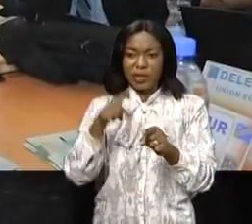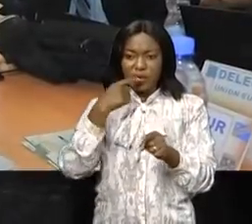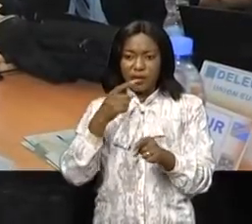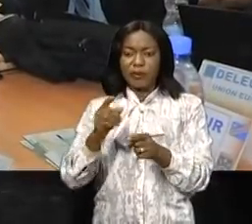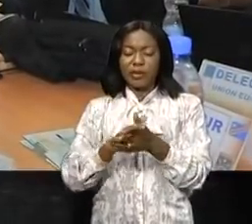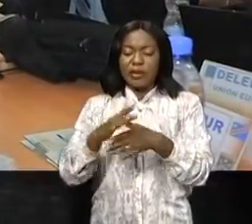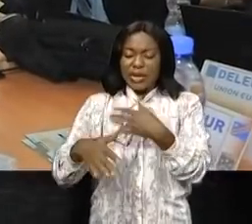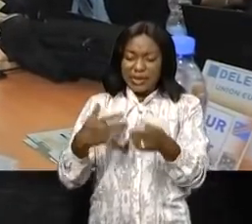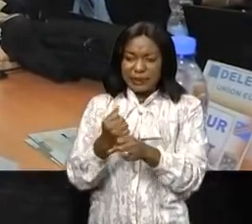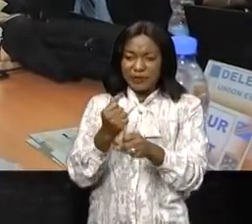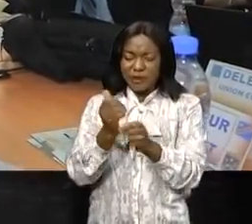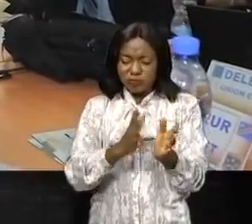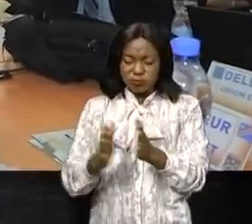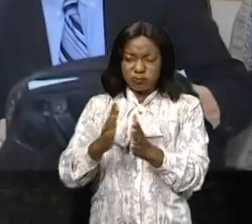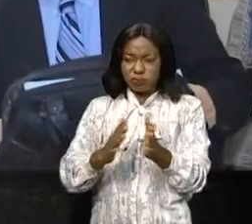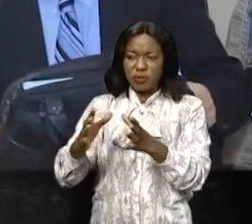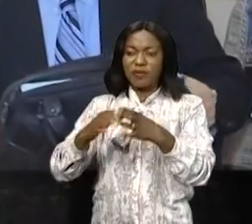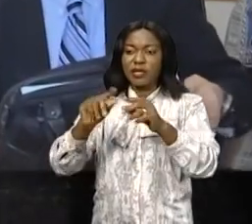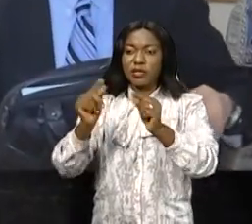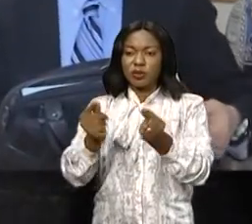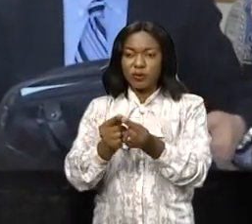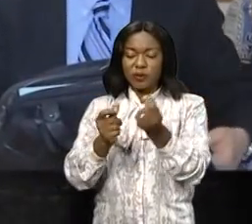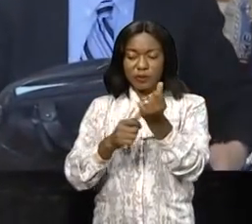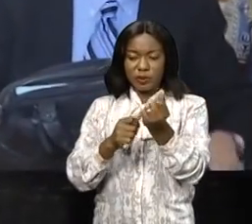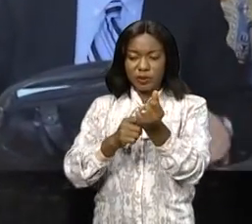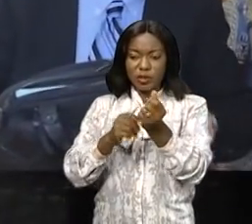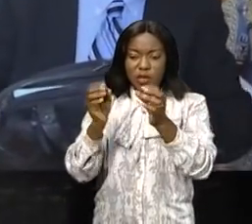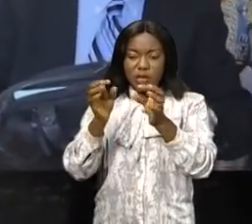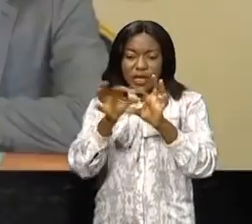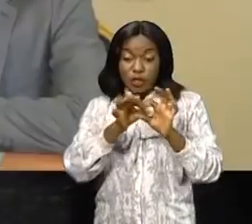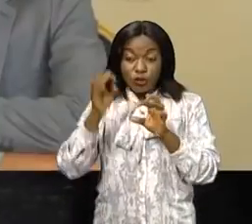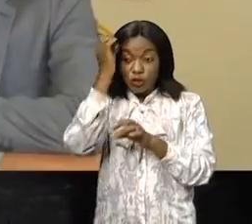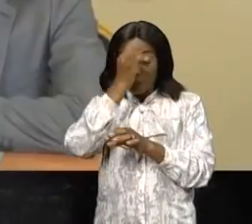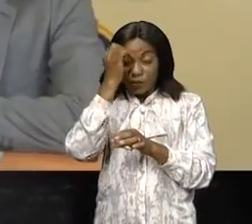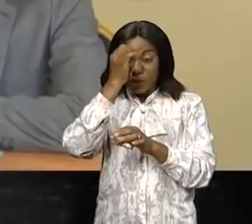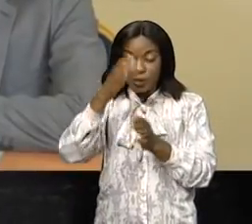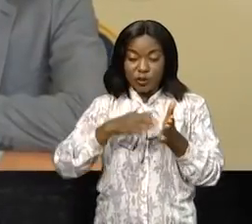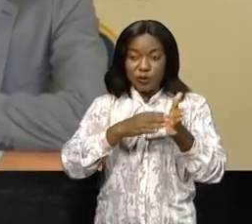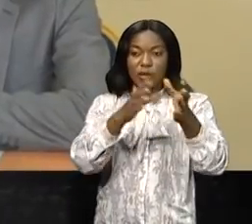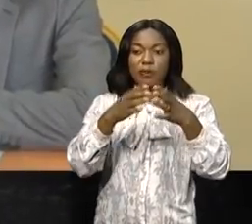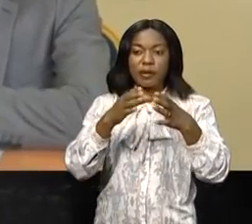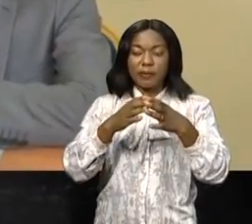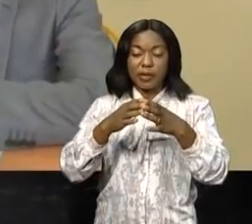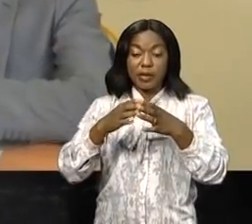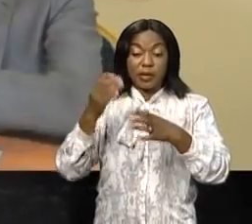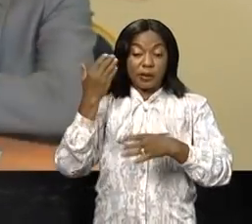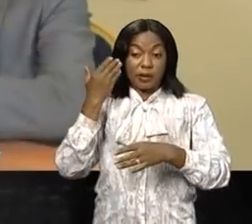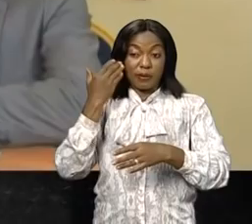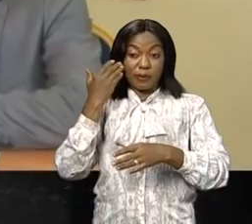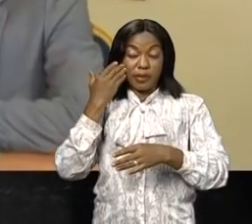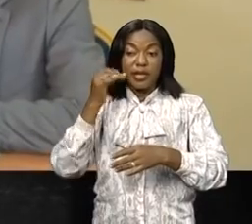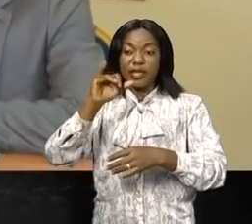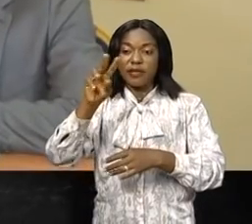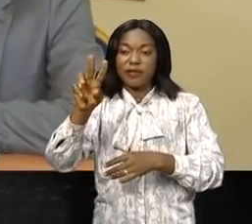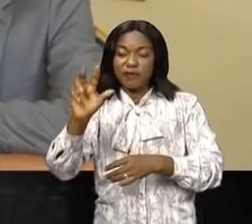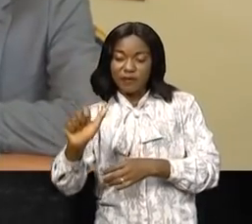une séance de travail avec une délégation de l'Union européenne conduite par M. Ivan Voyevodeski